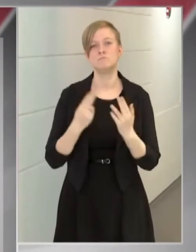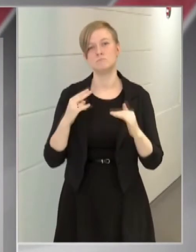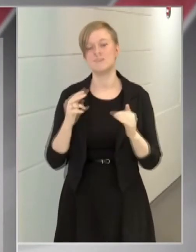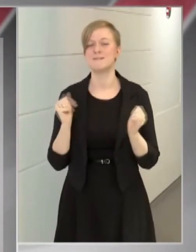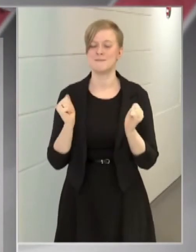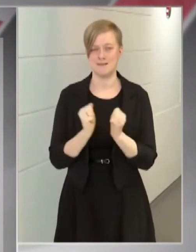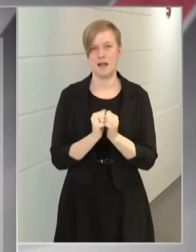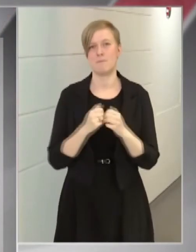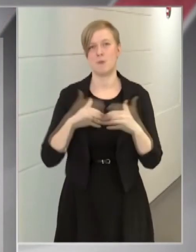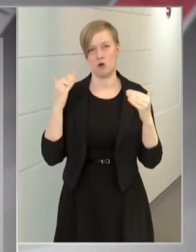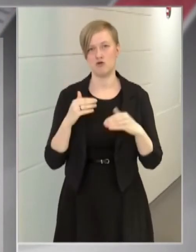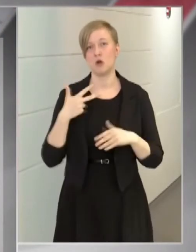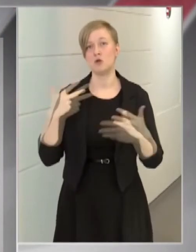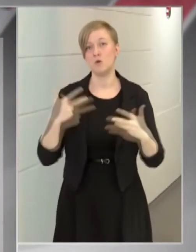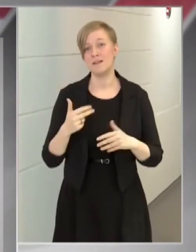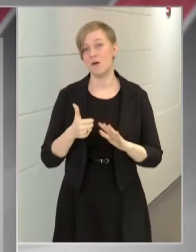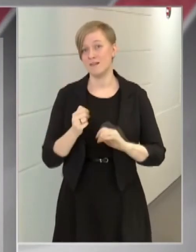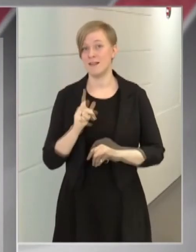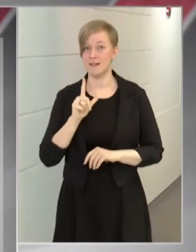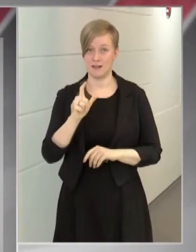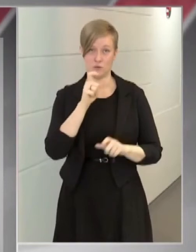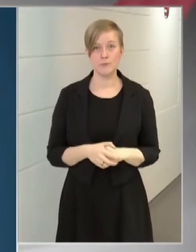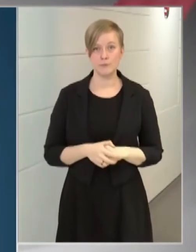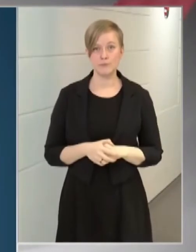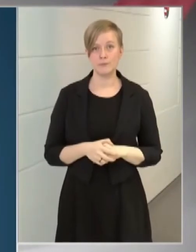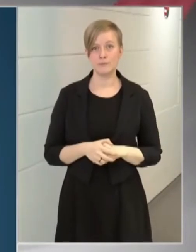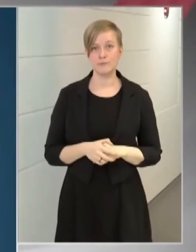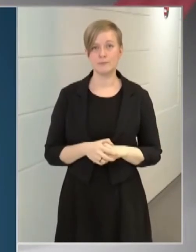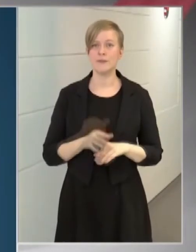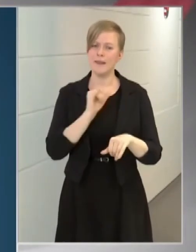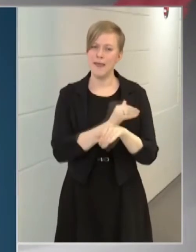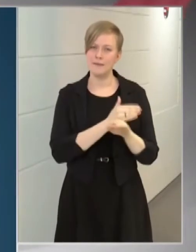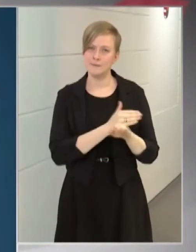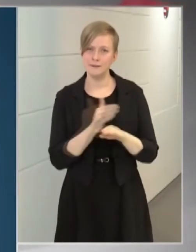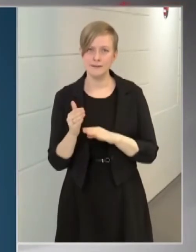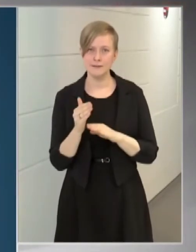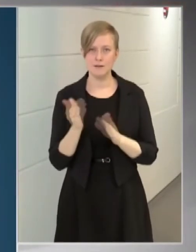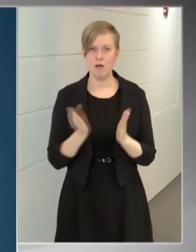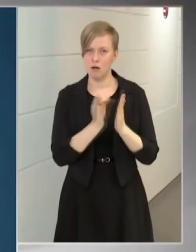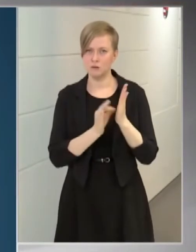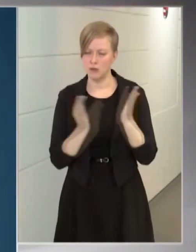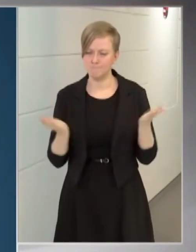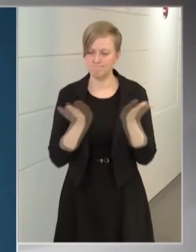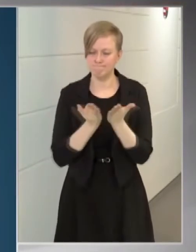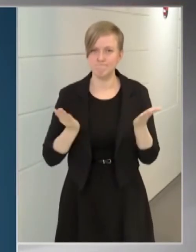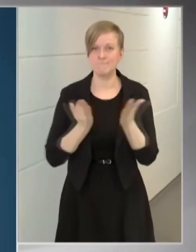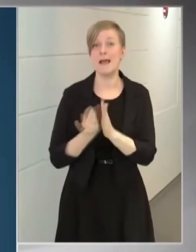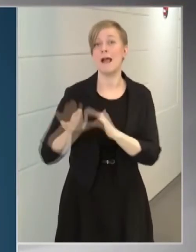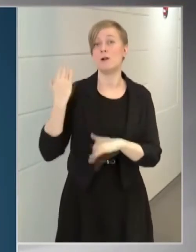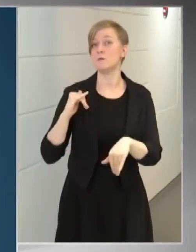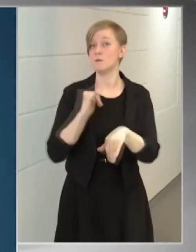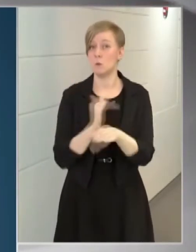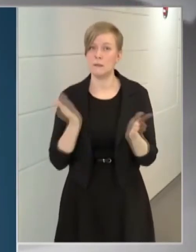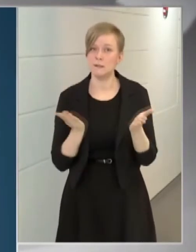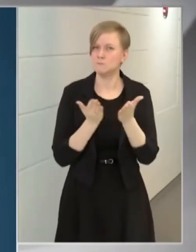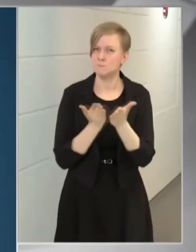járványügyi adatokban továbbra is csökkenés tapasztalható. A heti adatokat, ha összevetjük mindig az előző heti